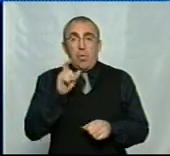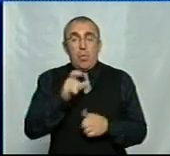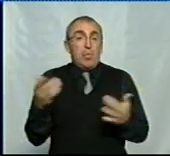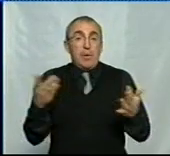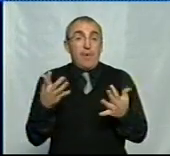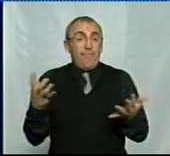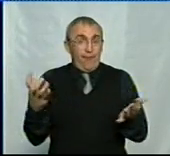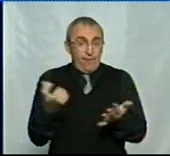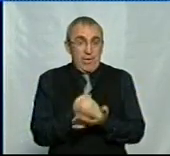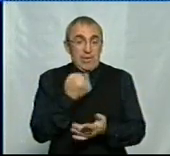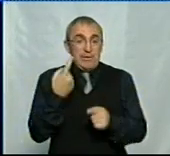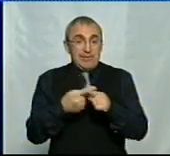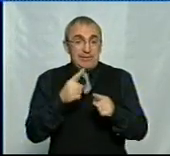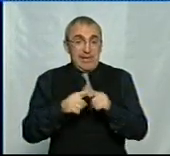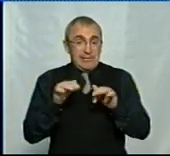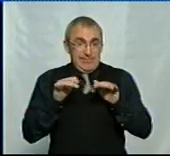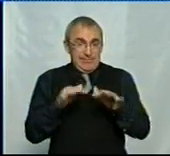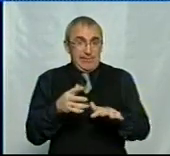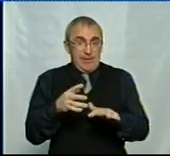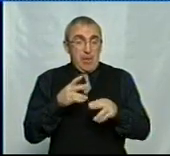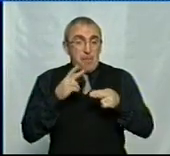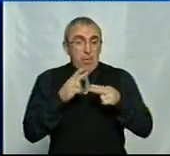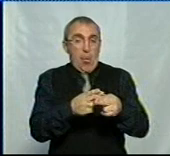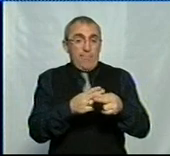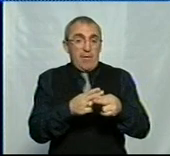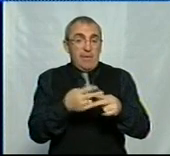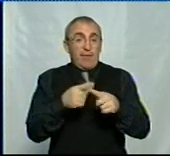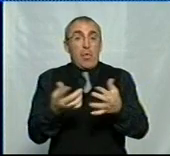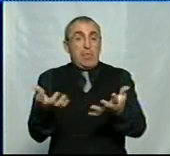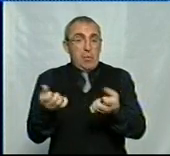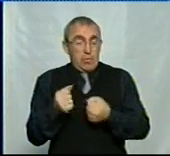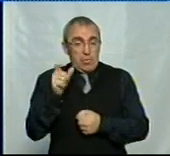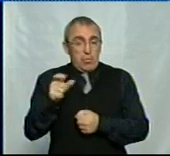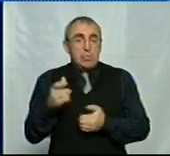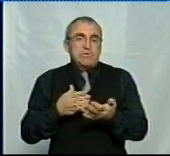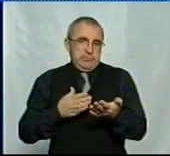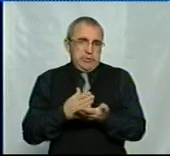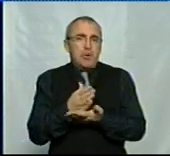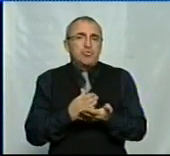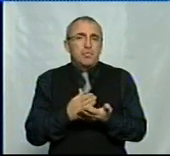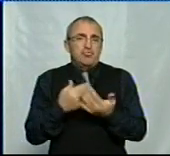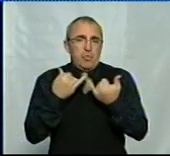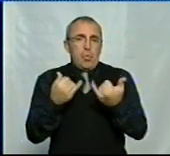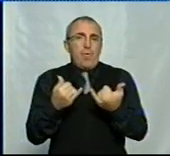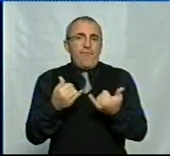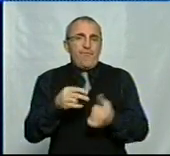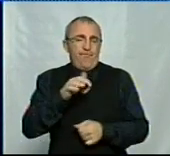які винайшли цей захід профілактики, вони отримали заслужену винагороду.